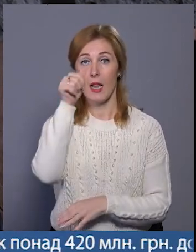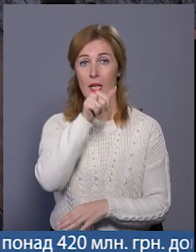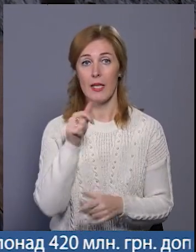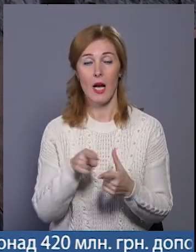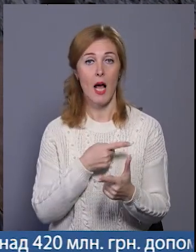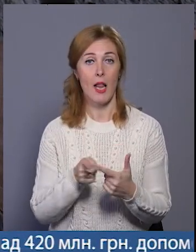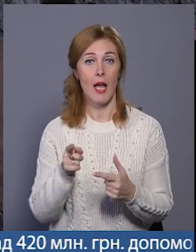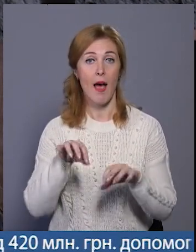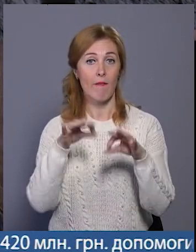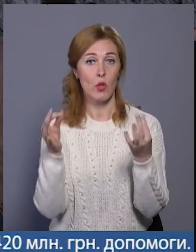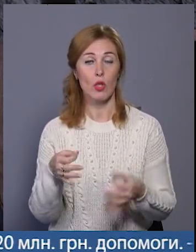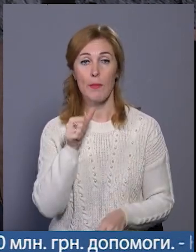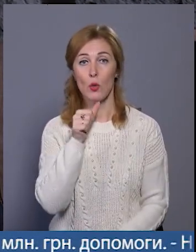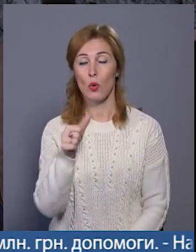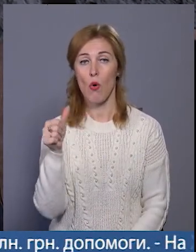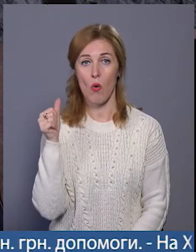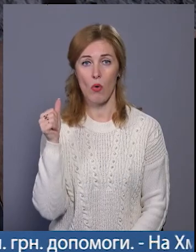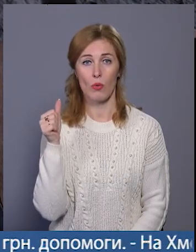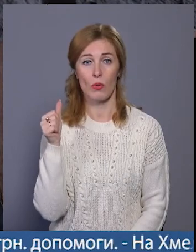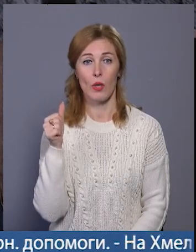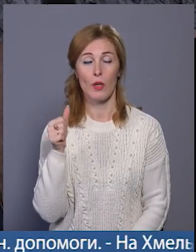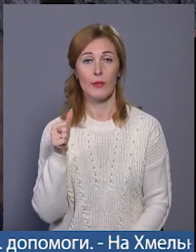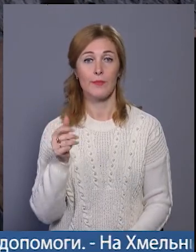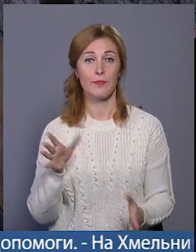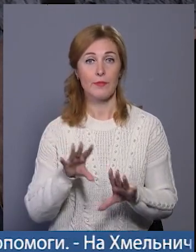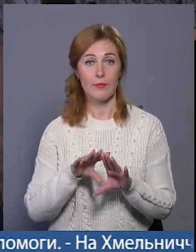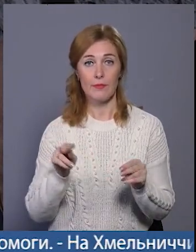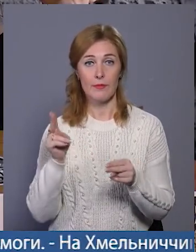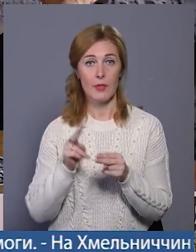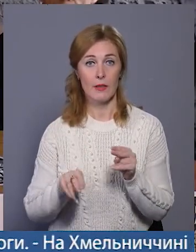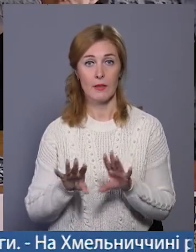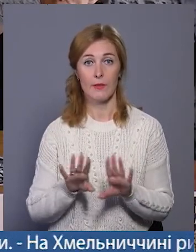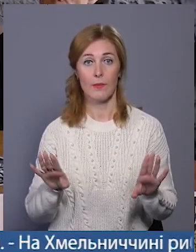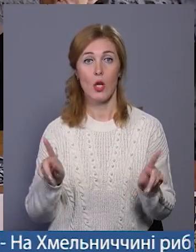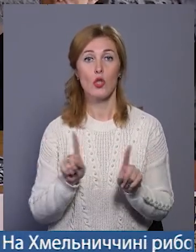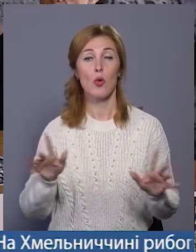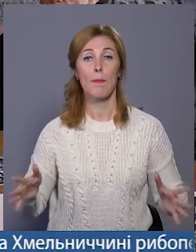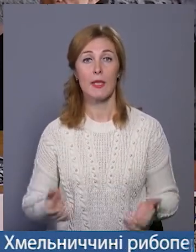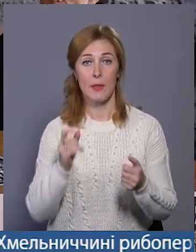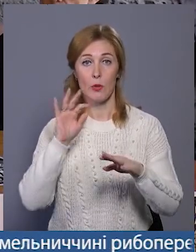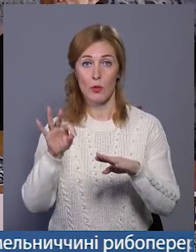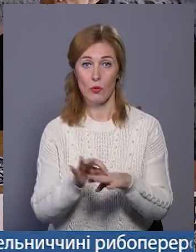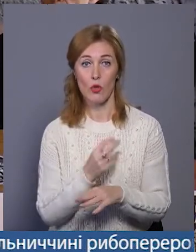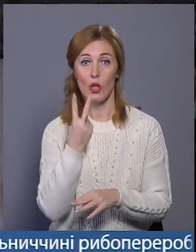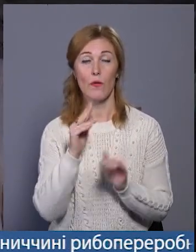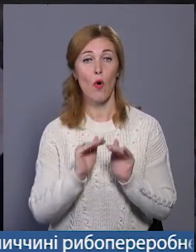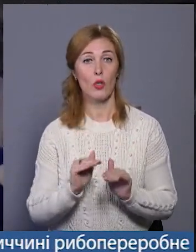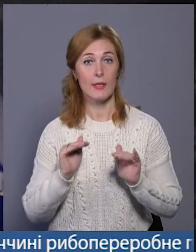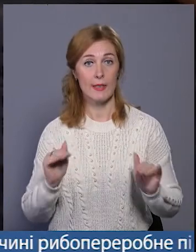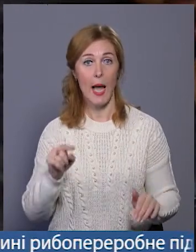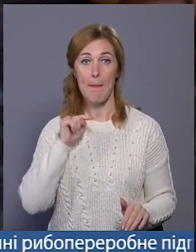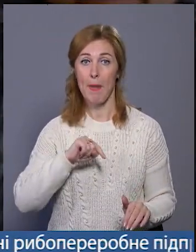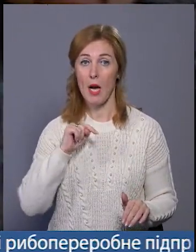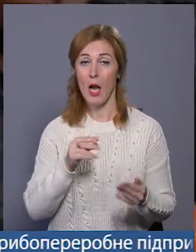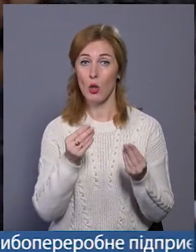восени минулого року компроміс зайшов в глухий путь. Щоб підтримати дружину Андрія та двох його дітей морально і